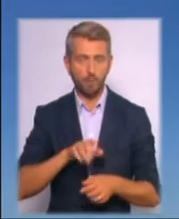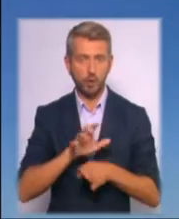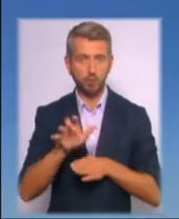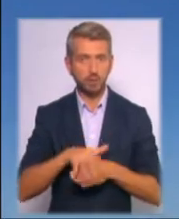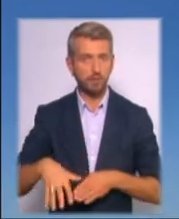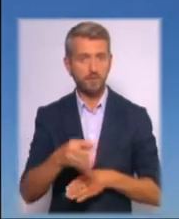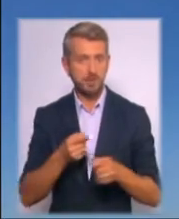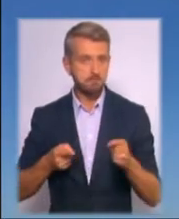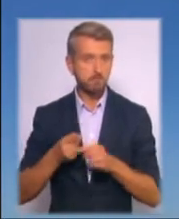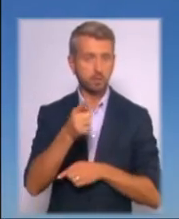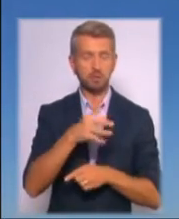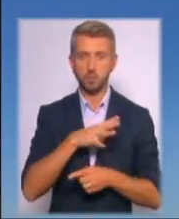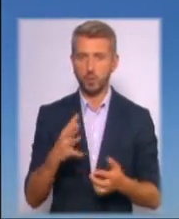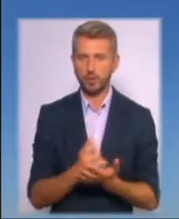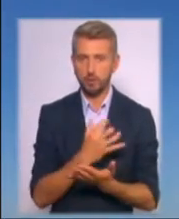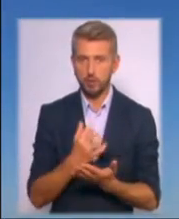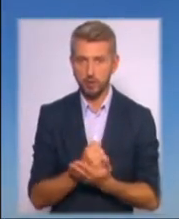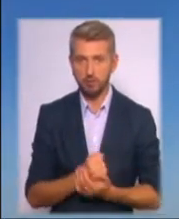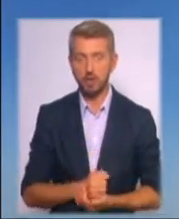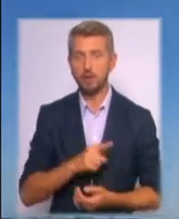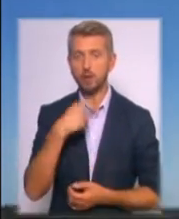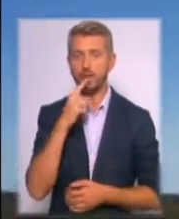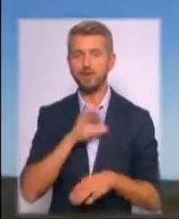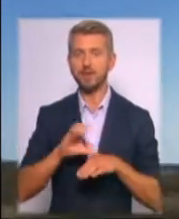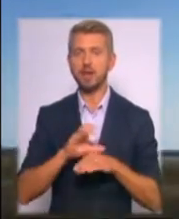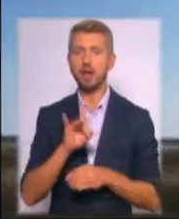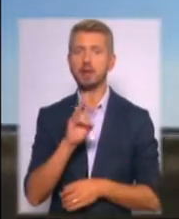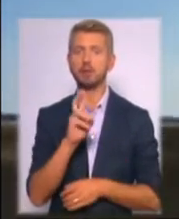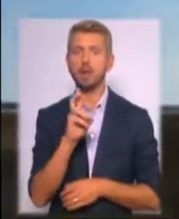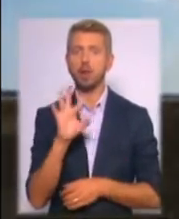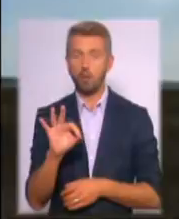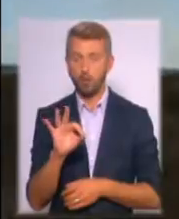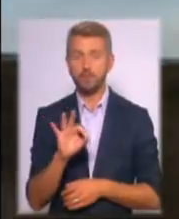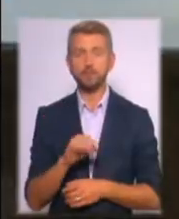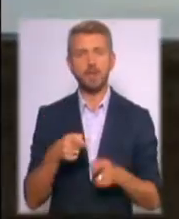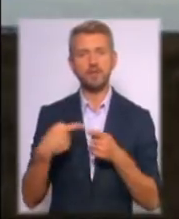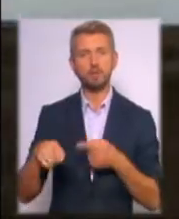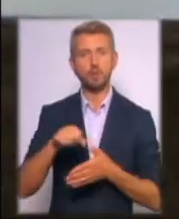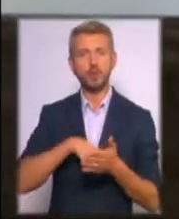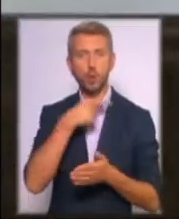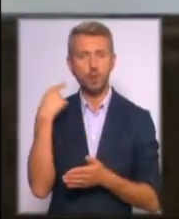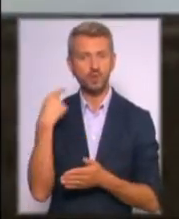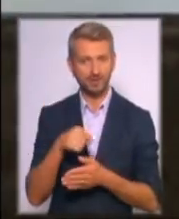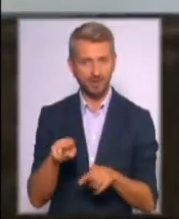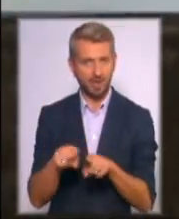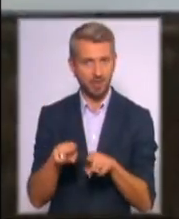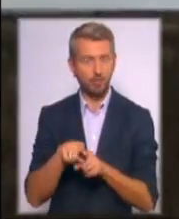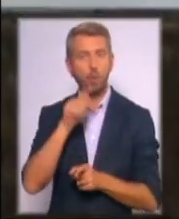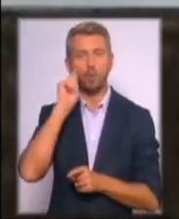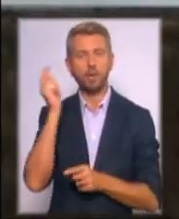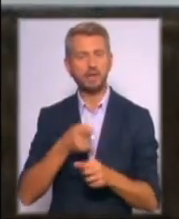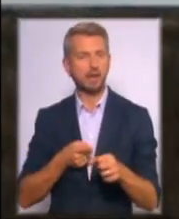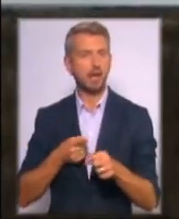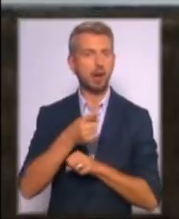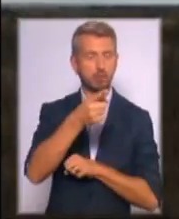надзвичайно успішно. За словами секретаря РНБО Олександра Турчинова, на відміну від російських аналогів, українські ракети керовані і